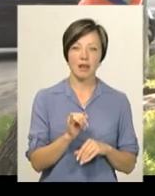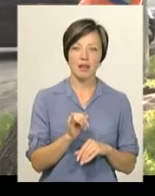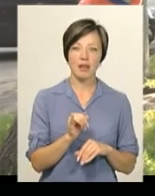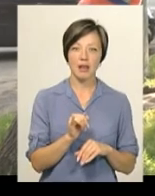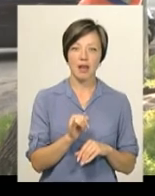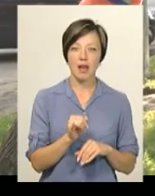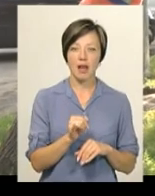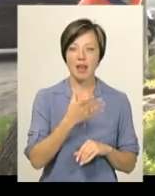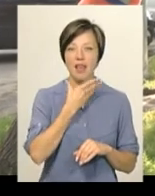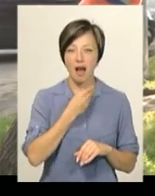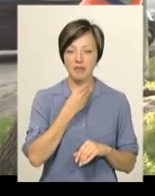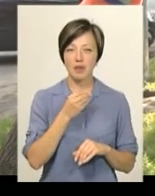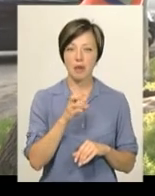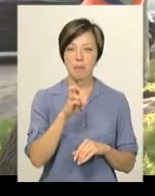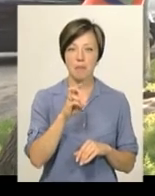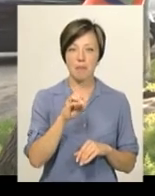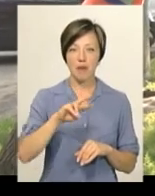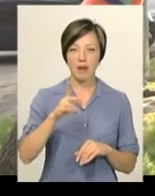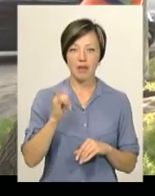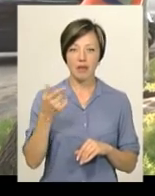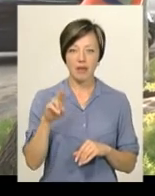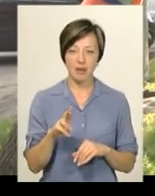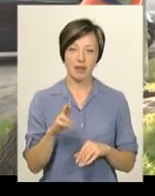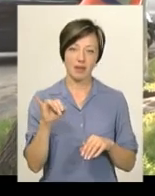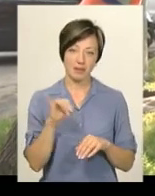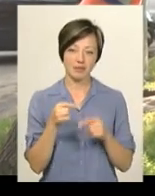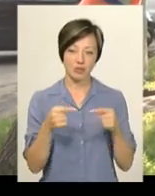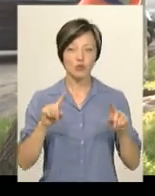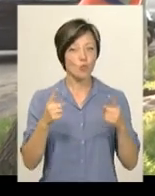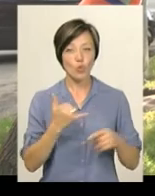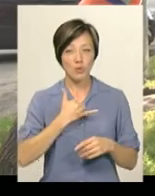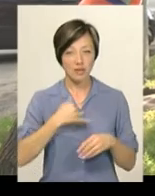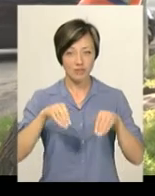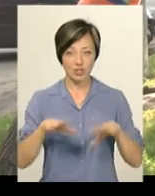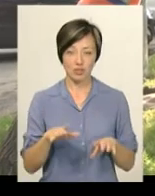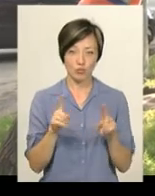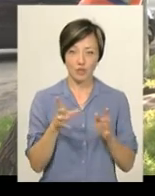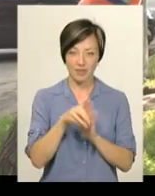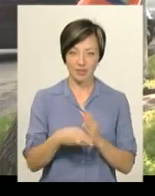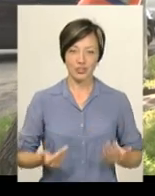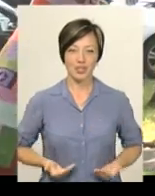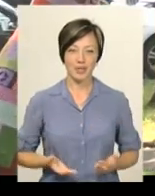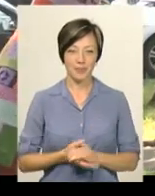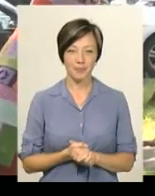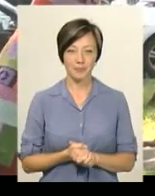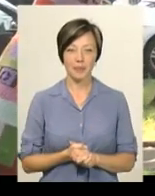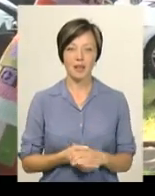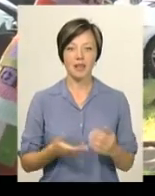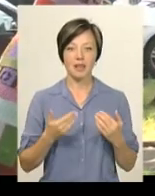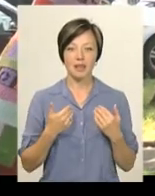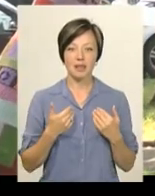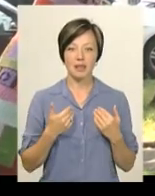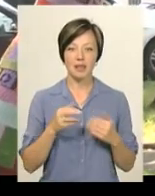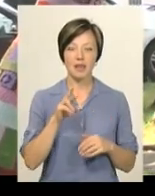в Бельгії, в Вені. Я вирішила, чому в нас в Хмельницькому таке не втілити в життя. Ярн – це